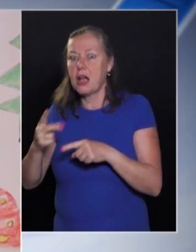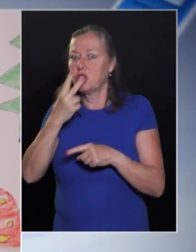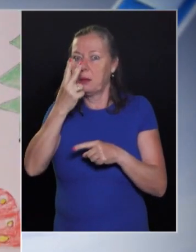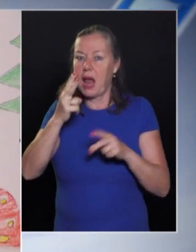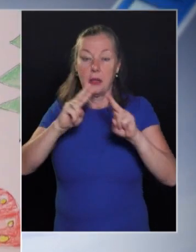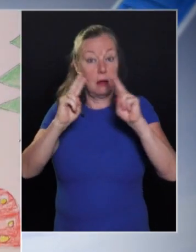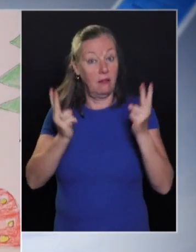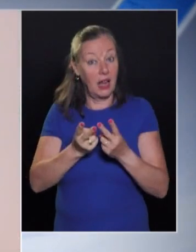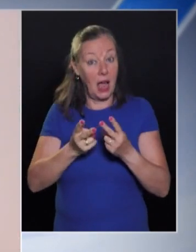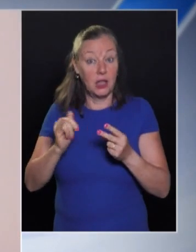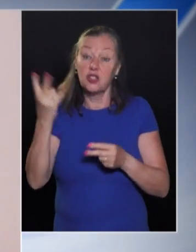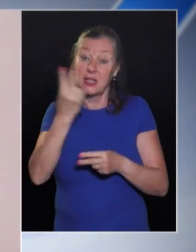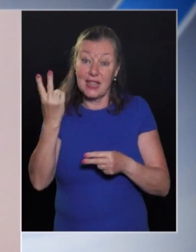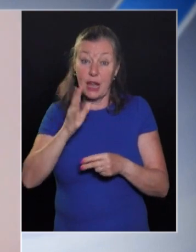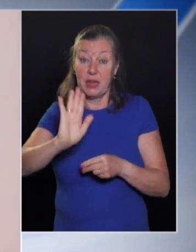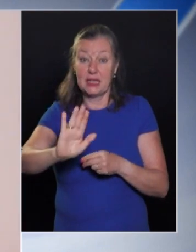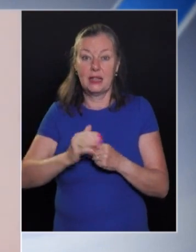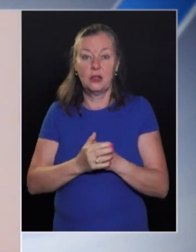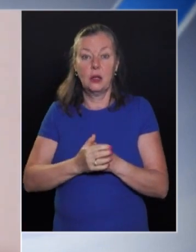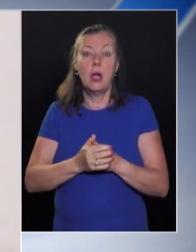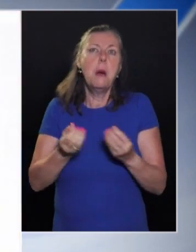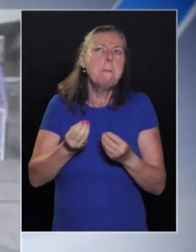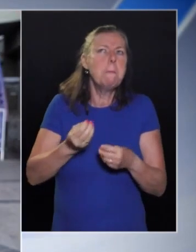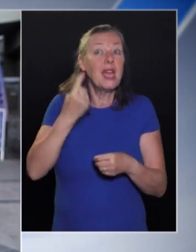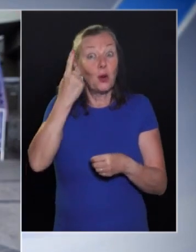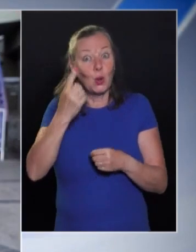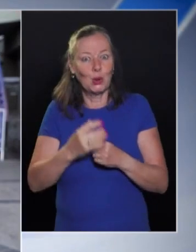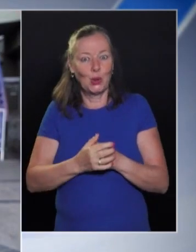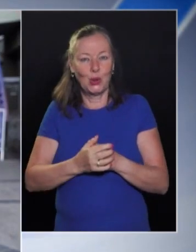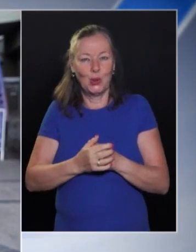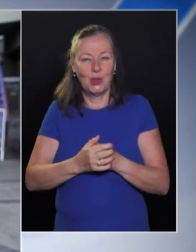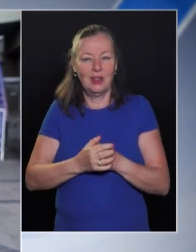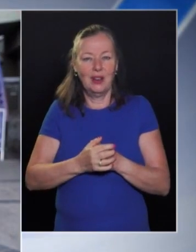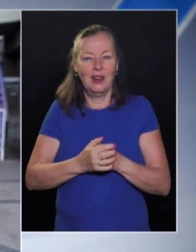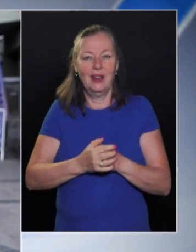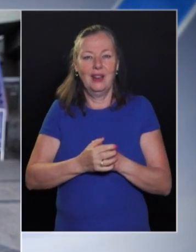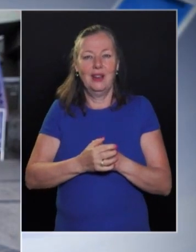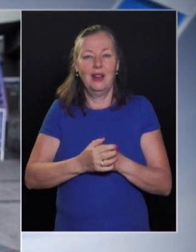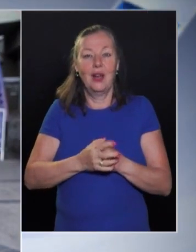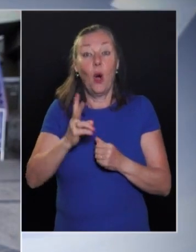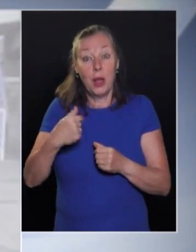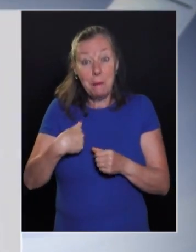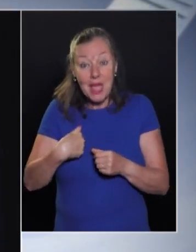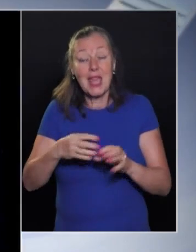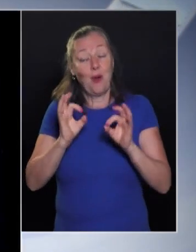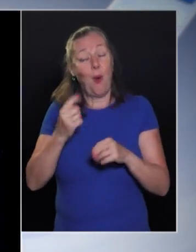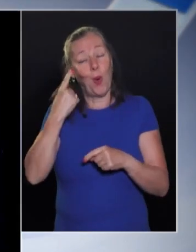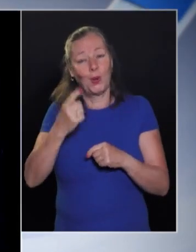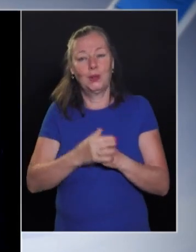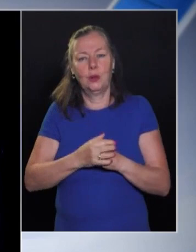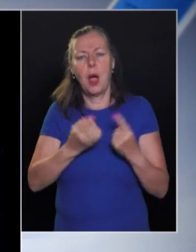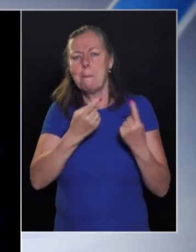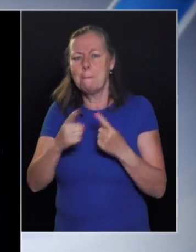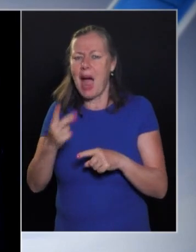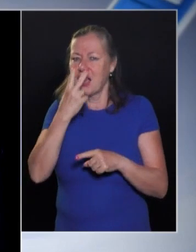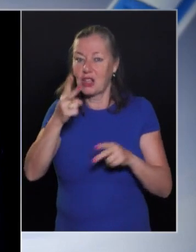teljesen másképp látja ugye a világot, és neki az a természetes. Miért gondoljuk azt, hogy mi gondoljuk jól? Nagyon mást